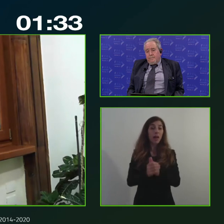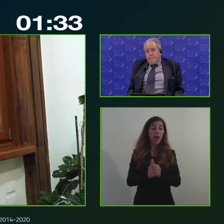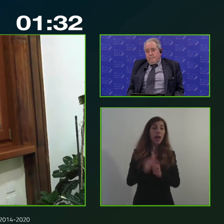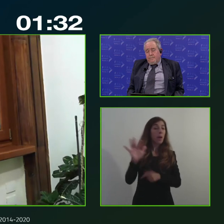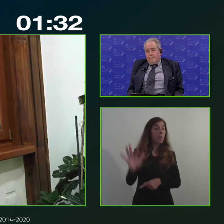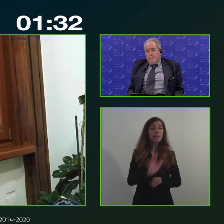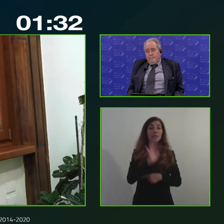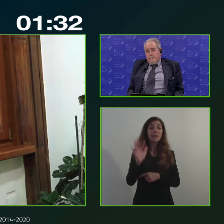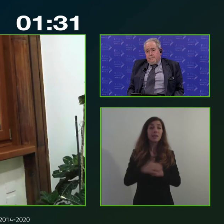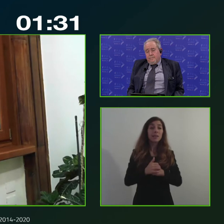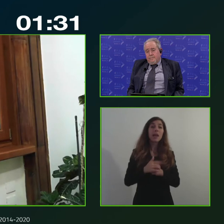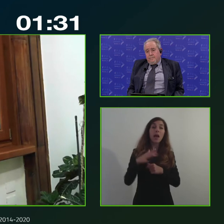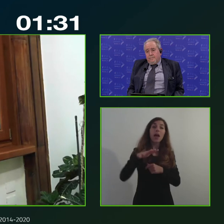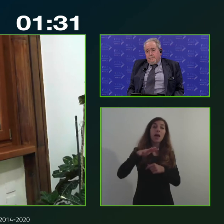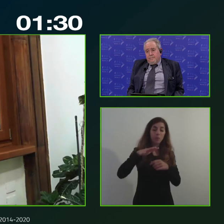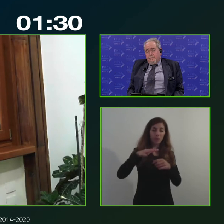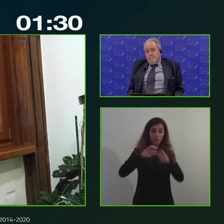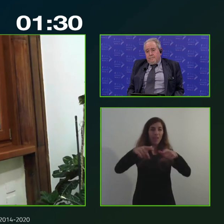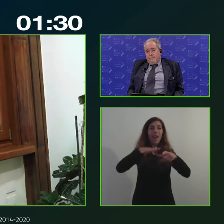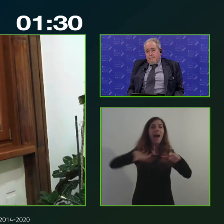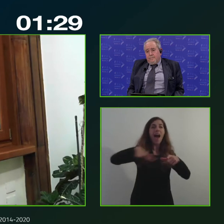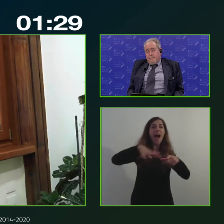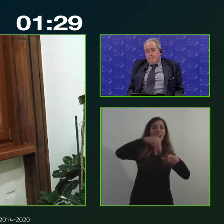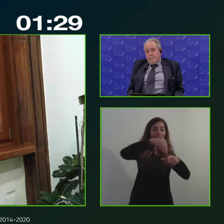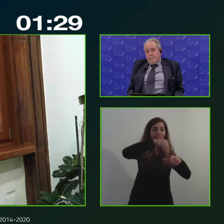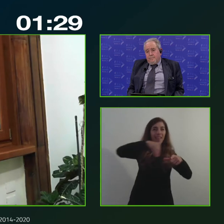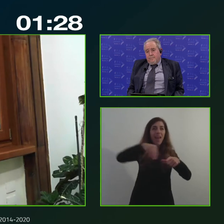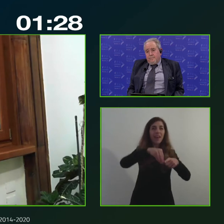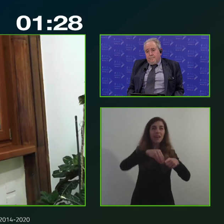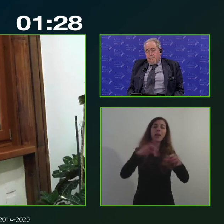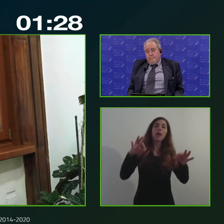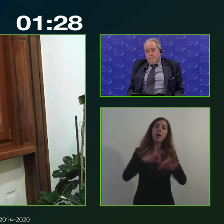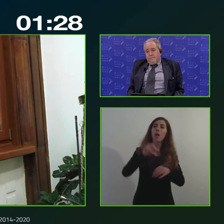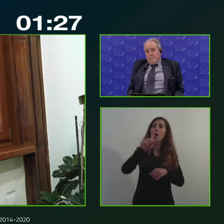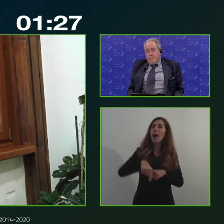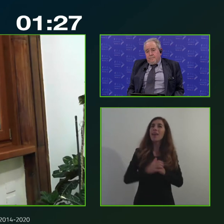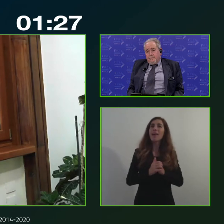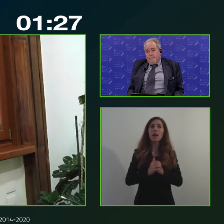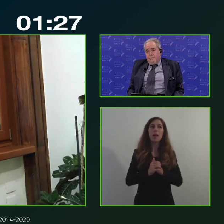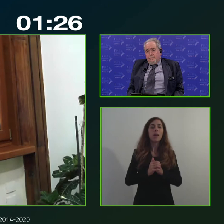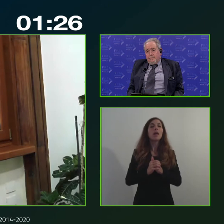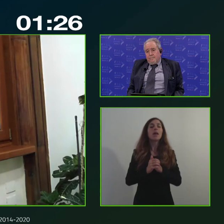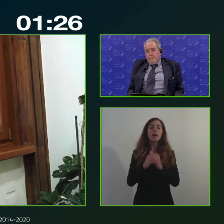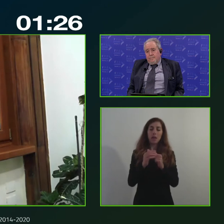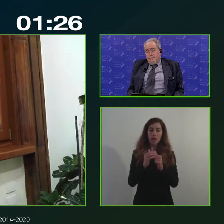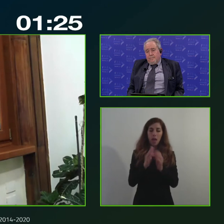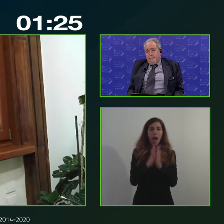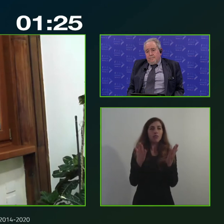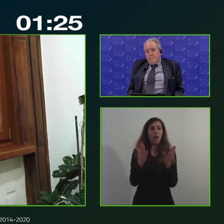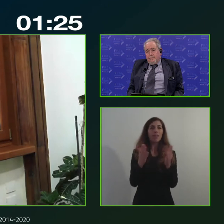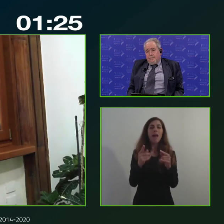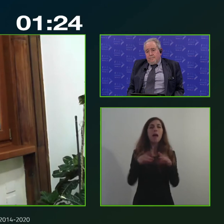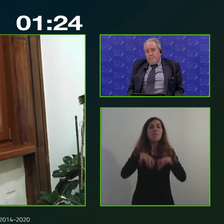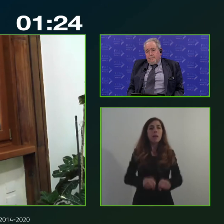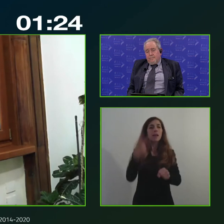delle aree interne piuttosto che dell'agenda delle politiche urbane e quindi